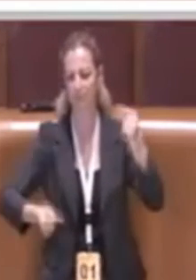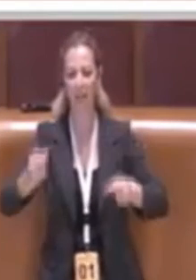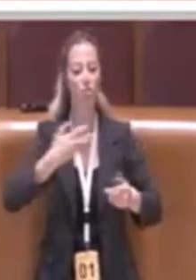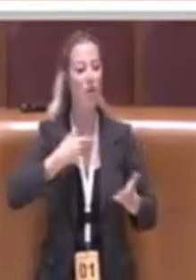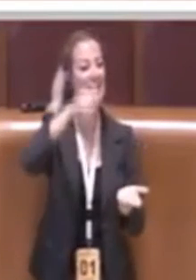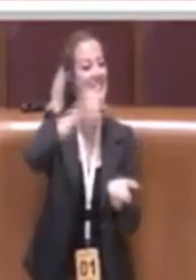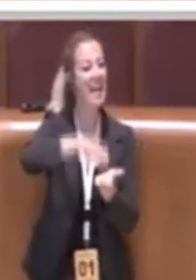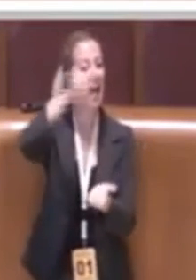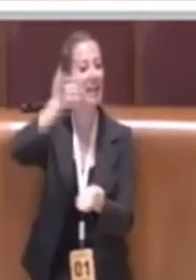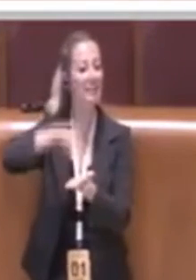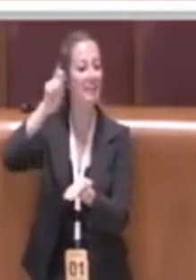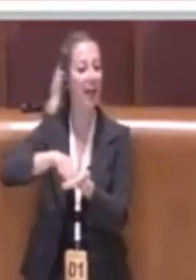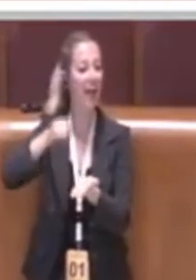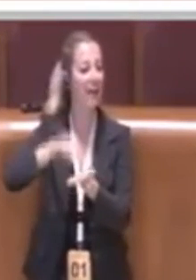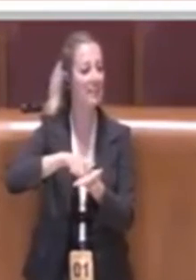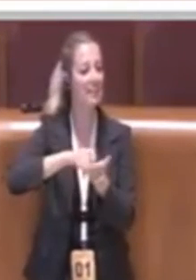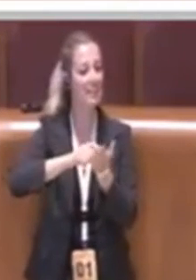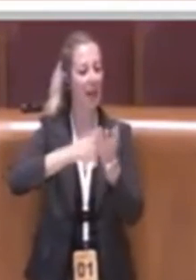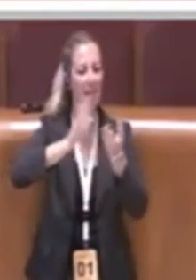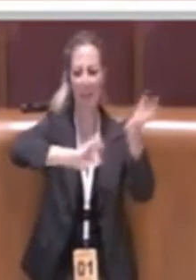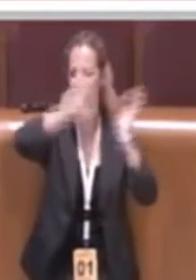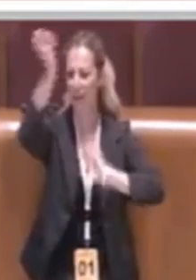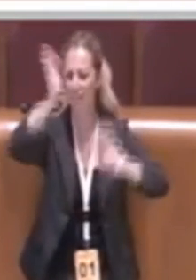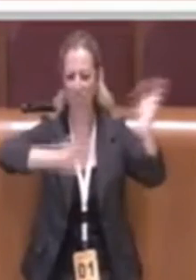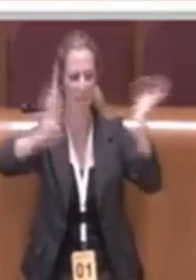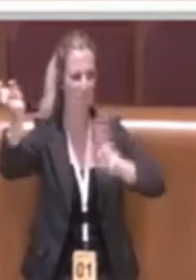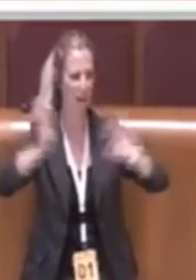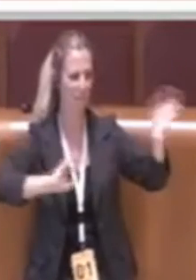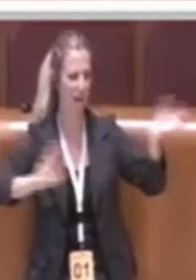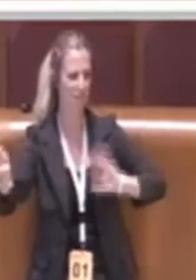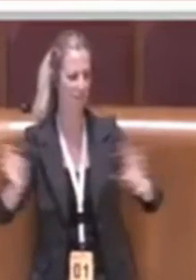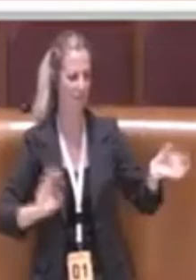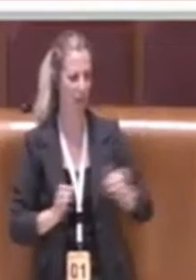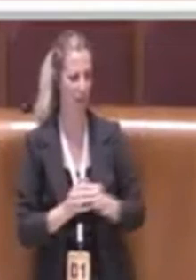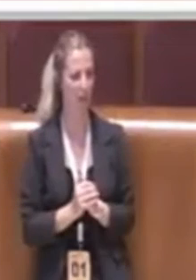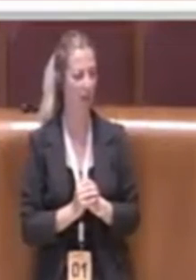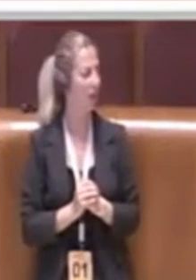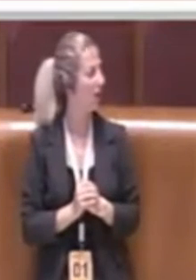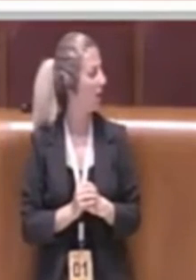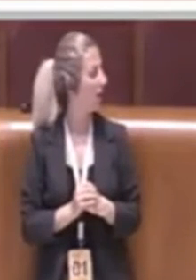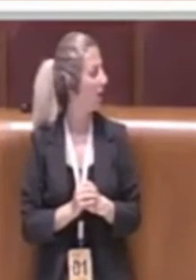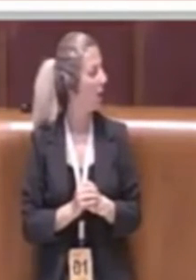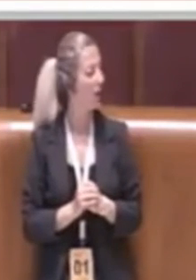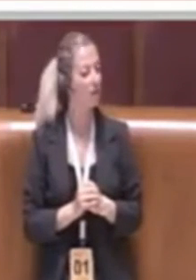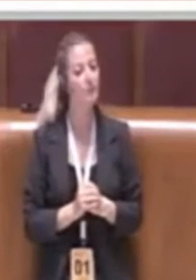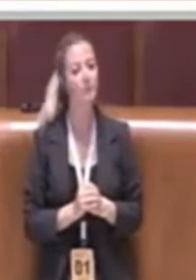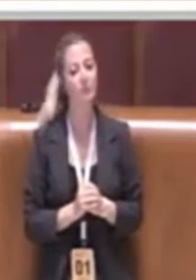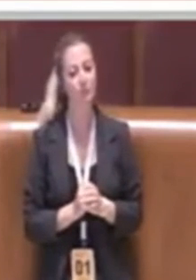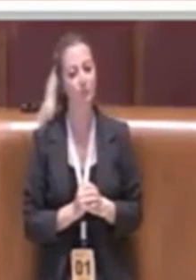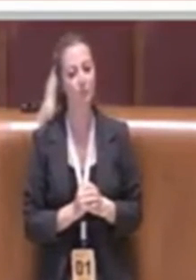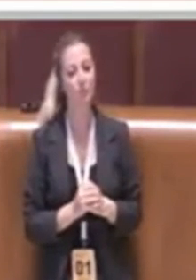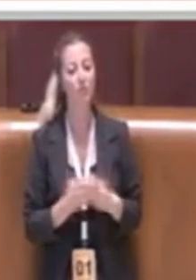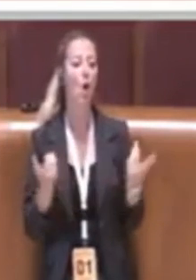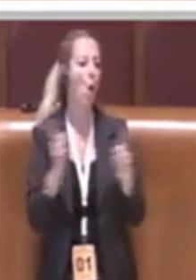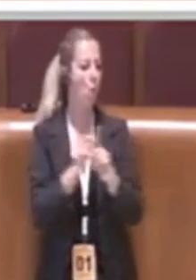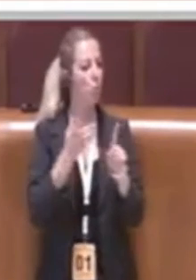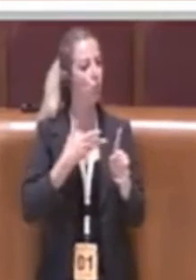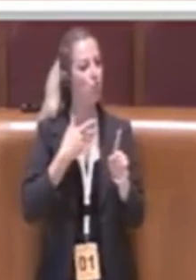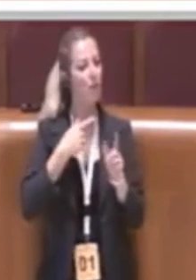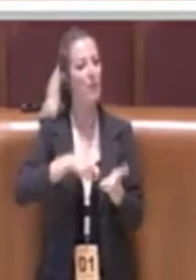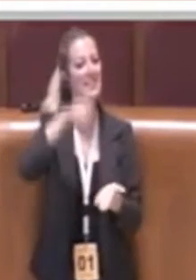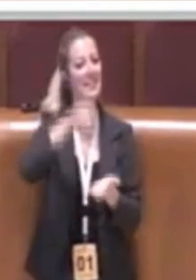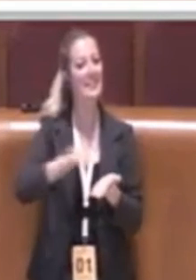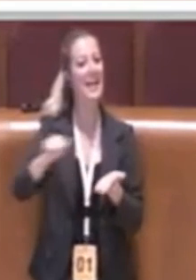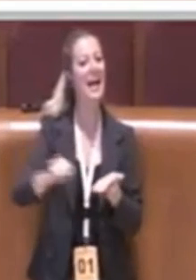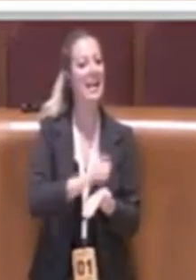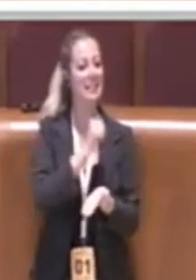tutte le direzioni. Comunque ci sta una sentenza della Cassazione a